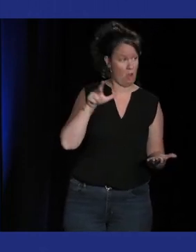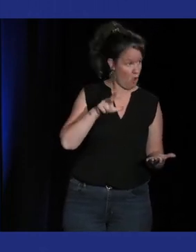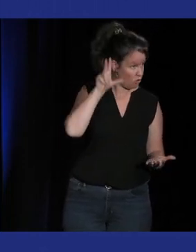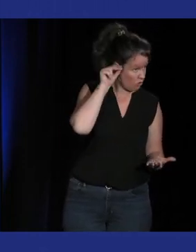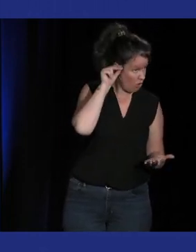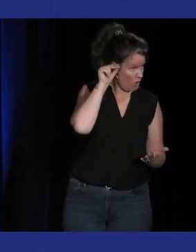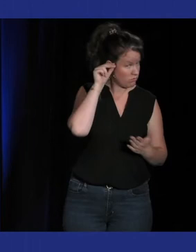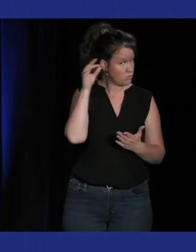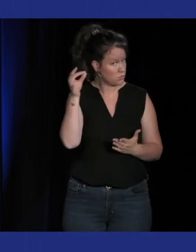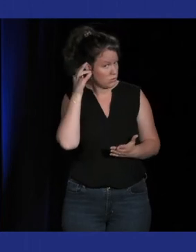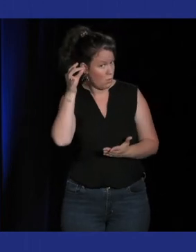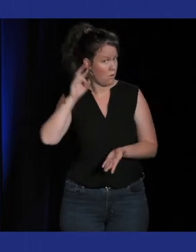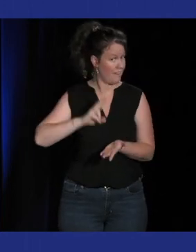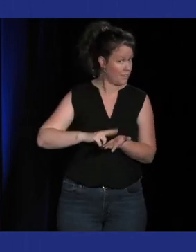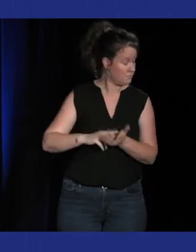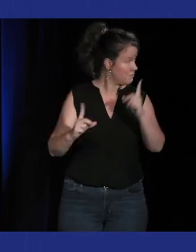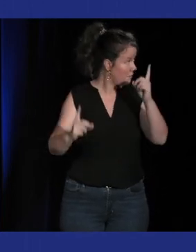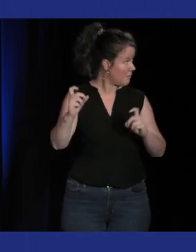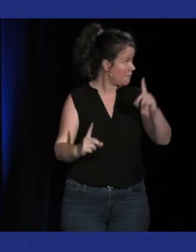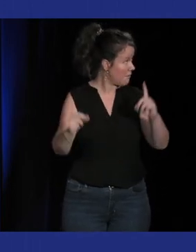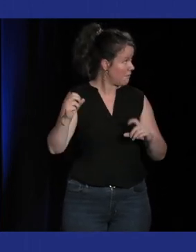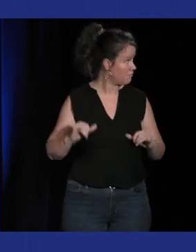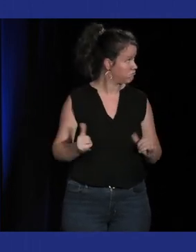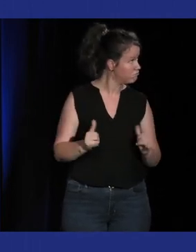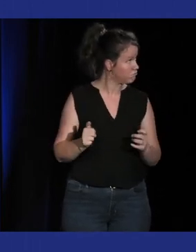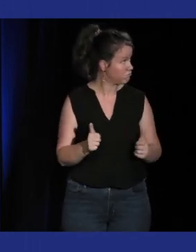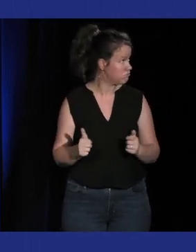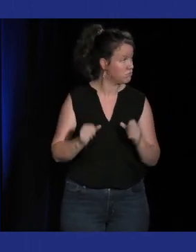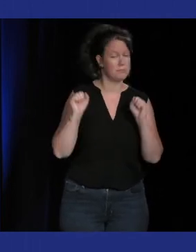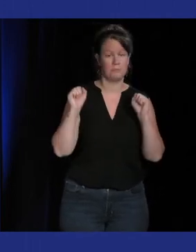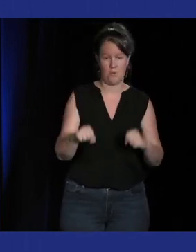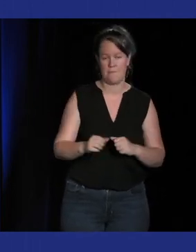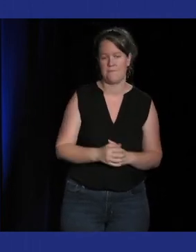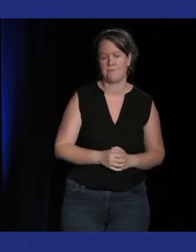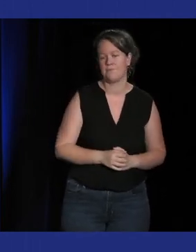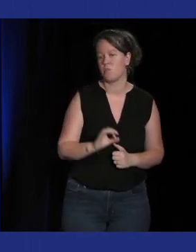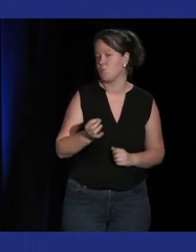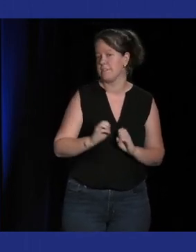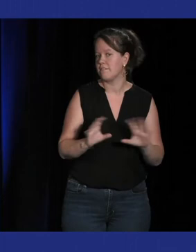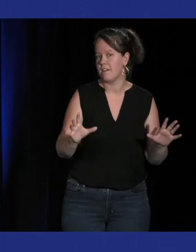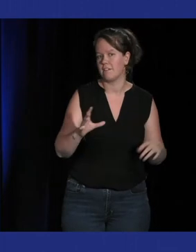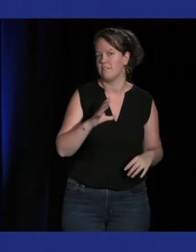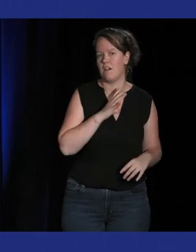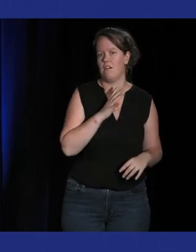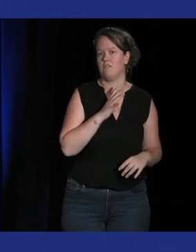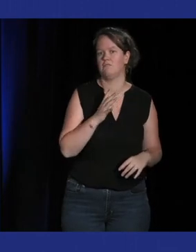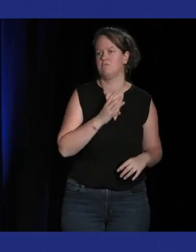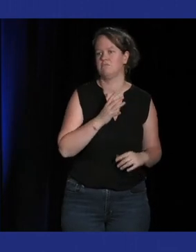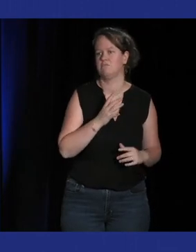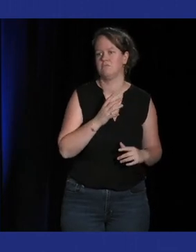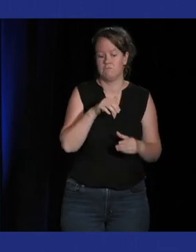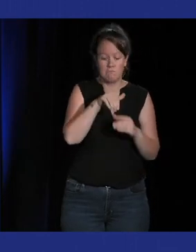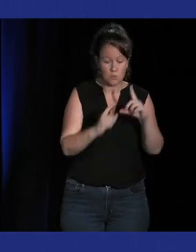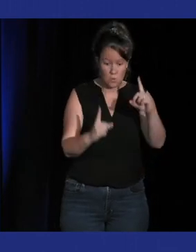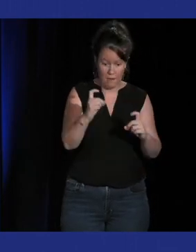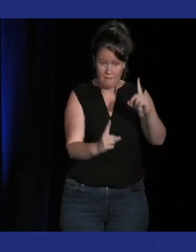donc ouais il y a cette espèce de dimension de la musicalité hors de la musique en elle-même mais vraiment juste dans les jeux de